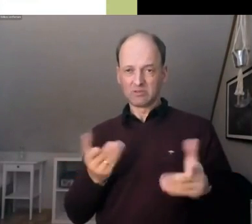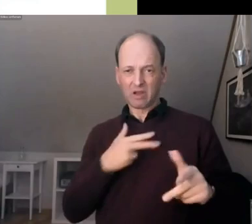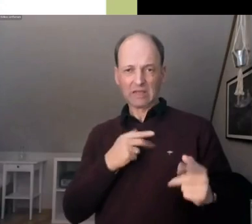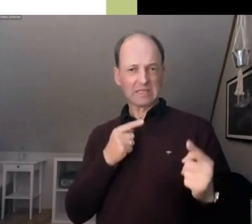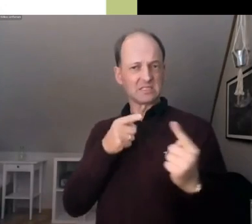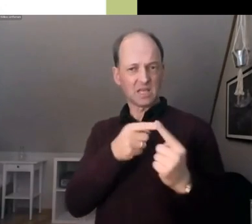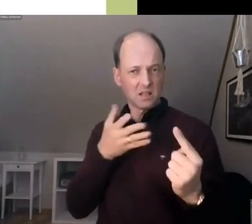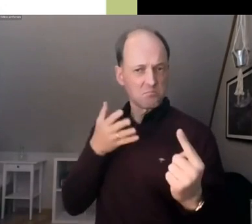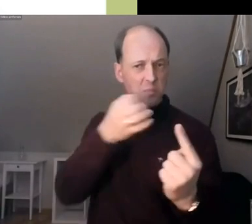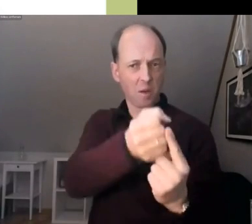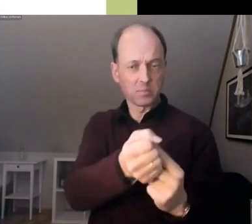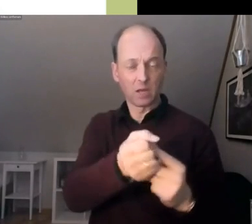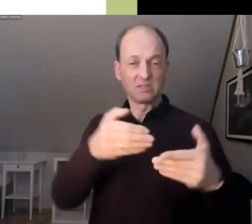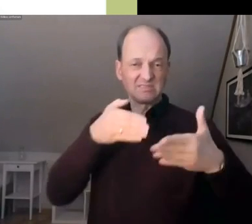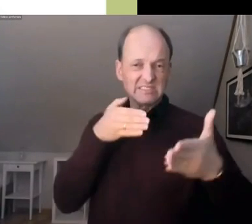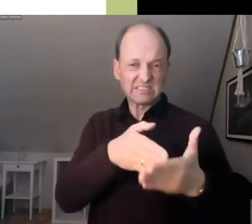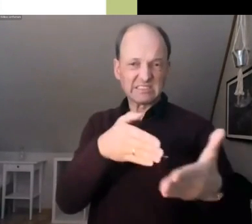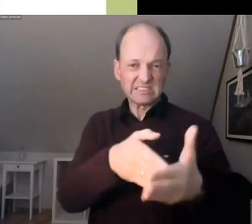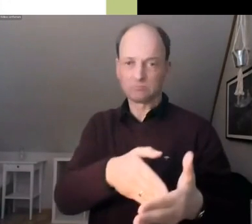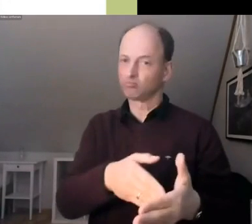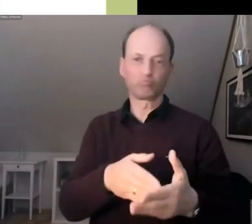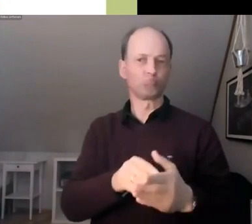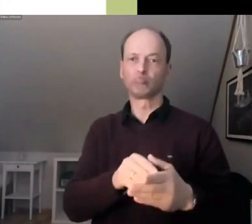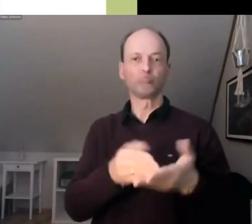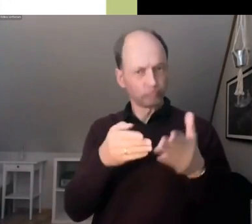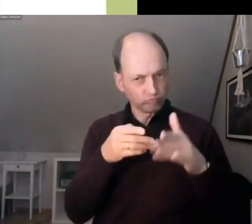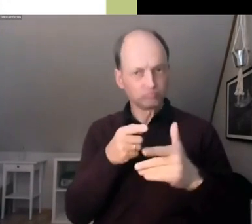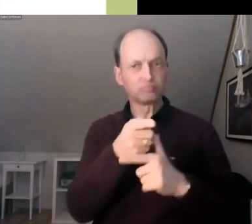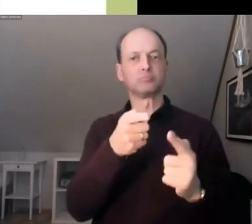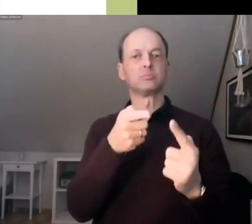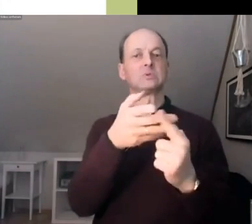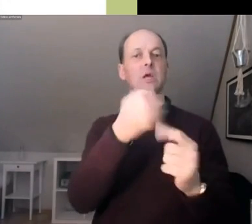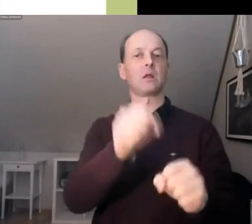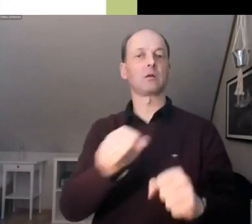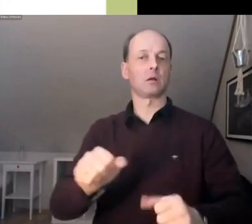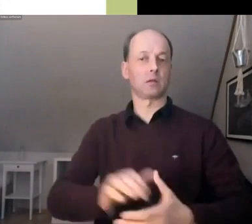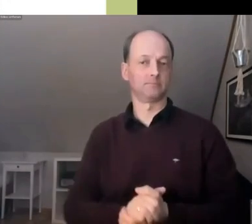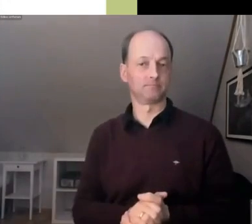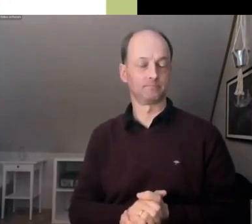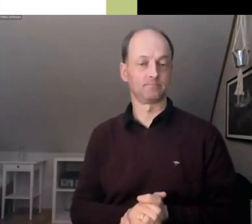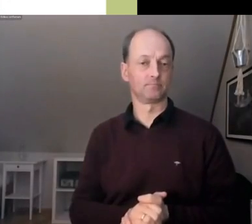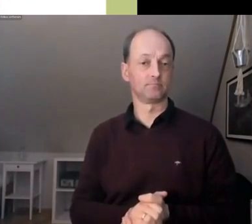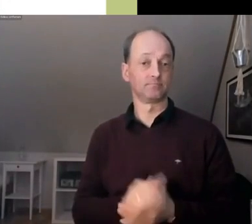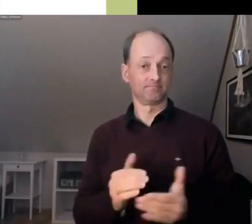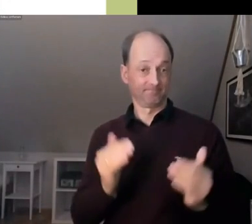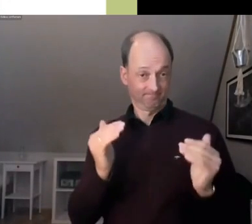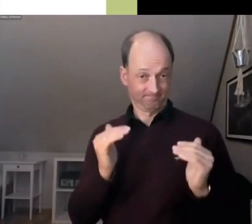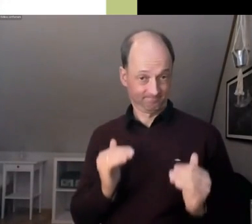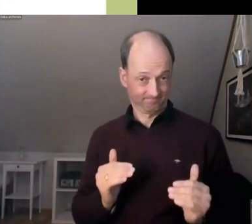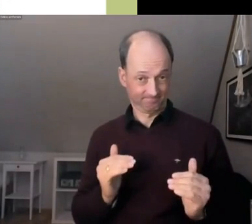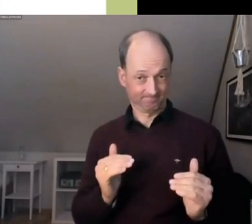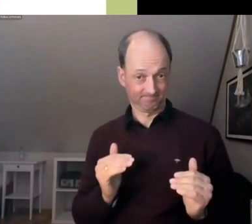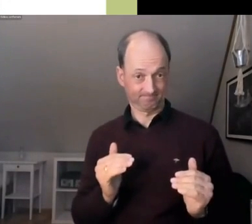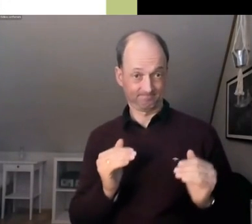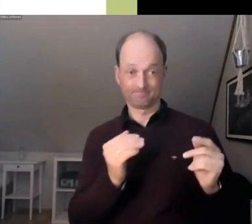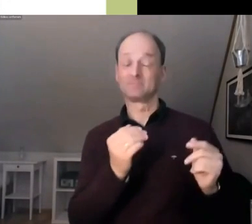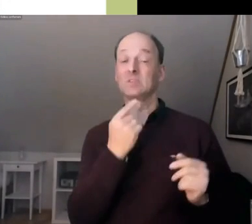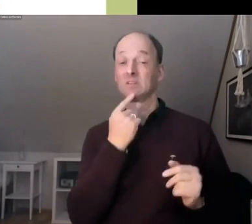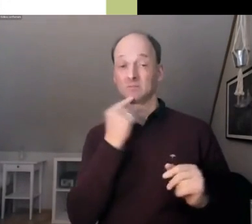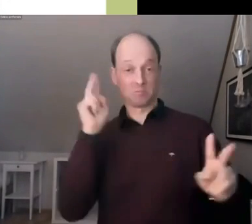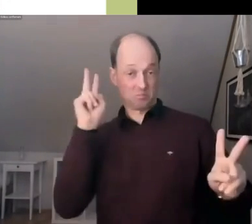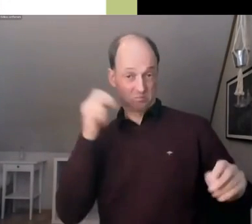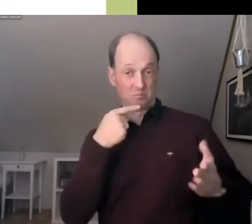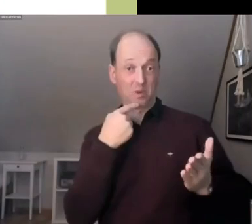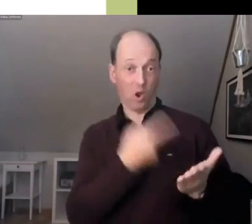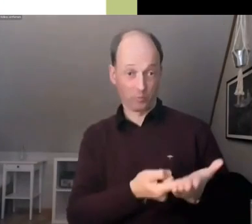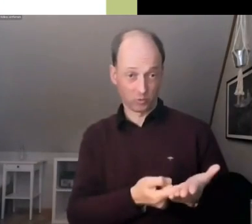Hindernisse entgegen. Und jetzt behauptet im Folgenden, wird auf der Webseite im Folgenden behauptet, der gesellschaftliche